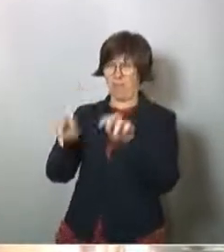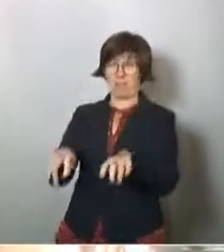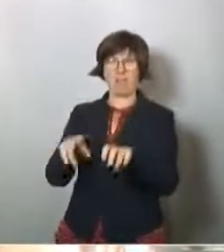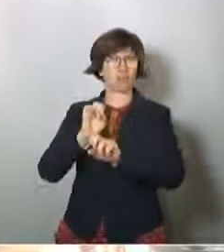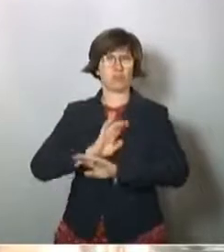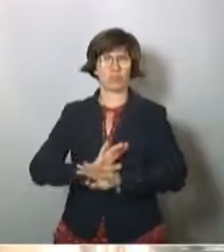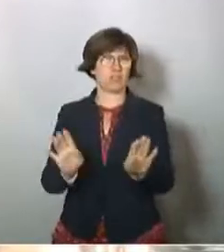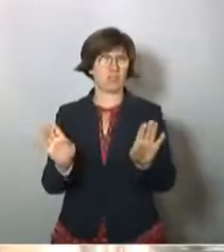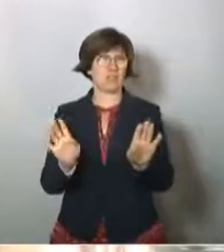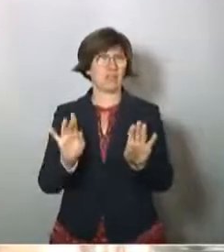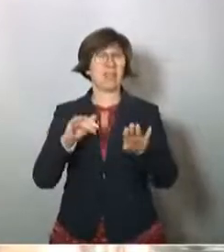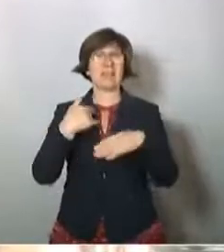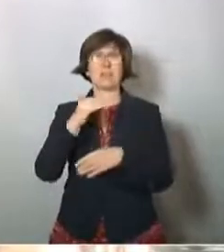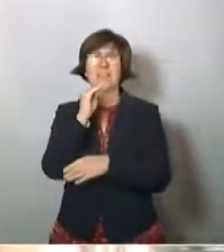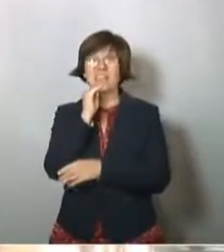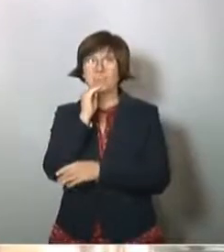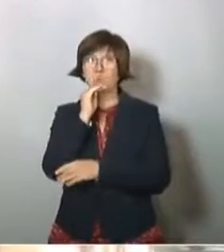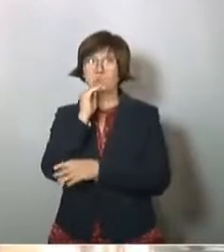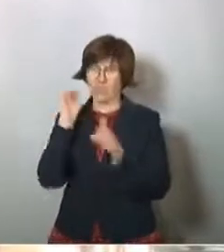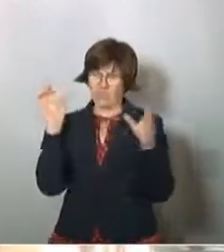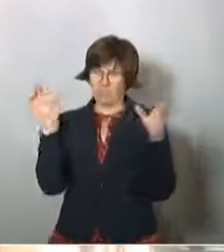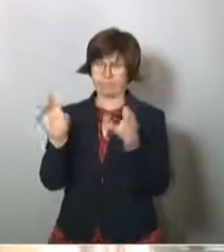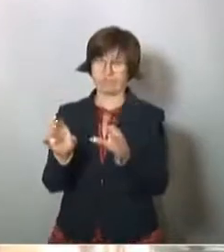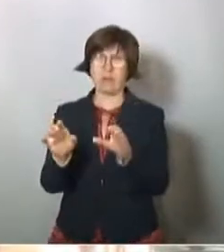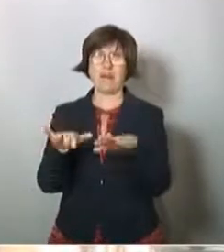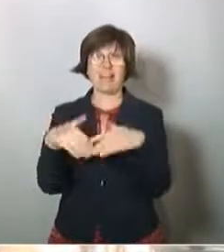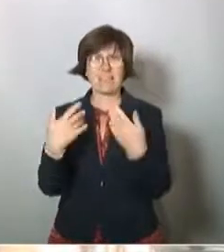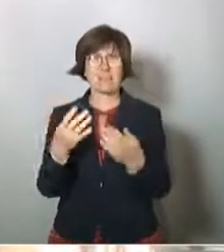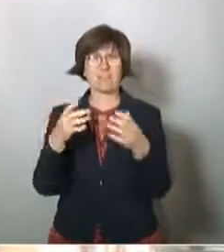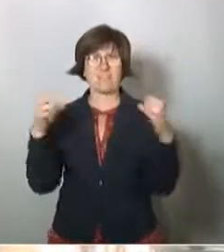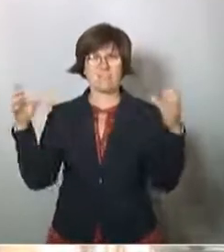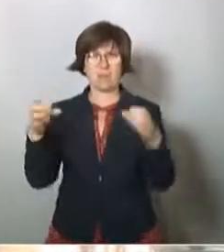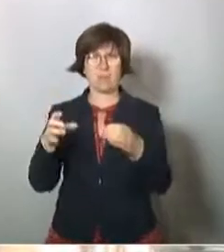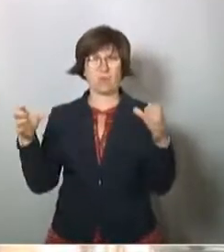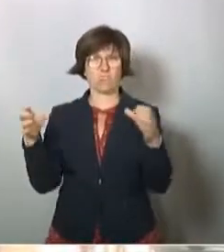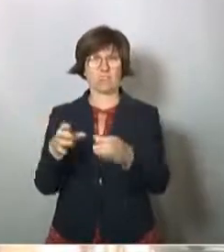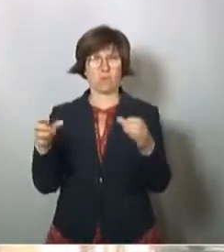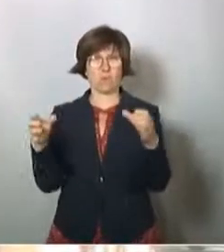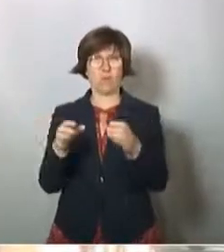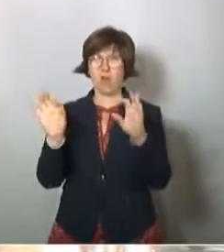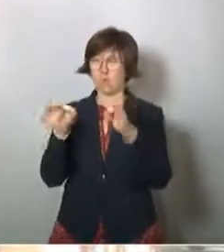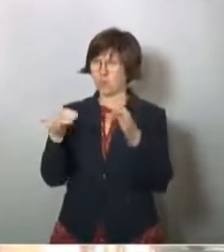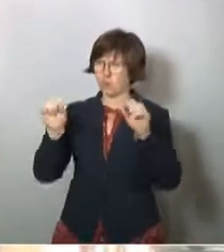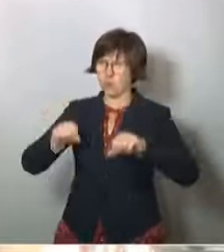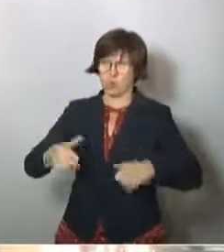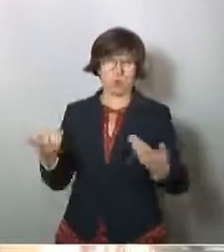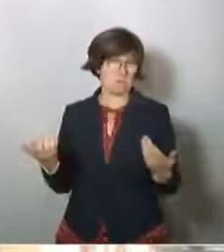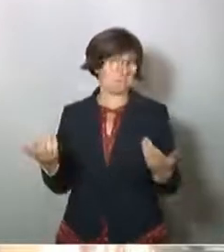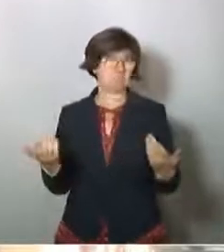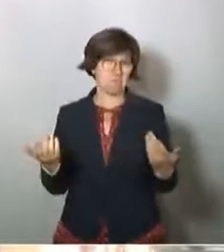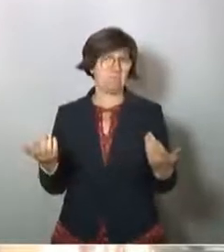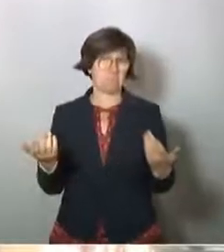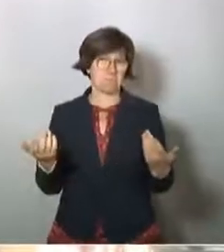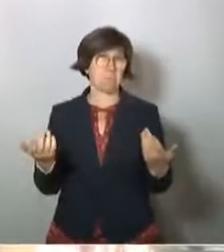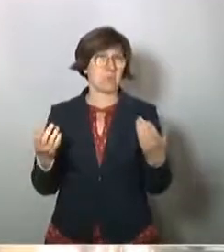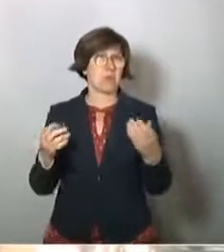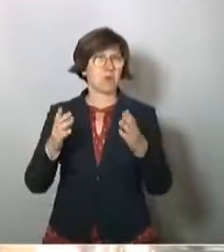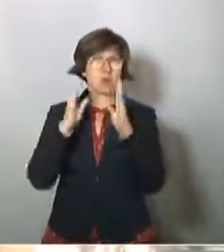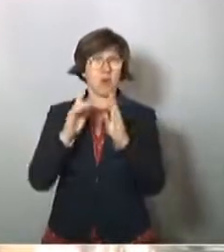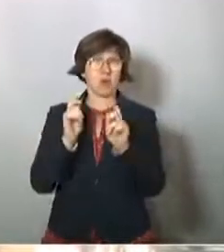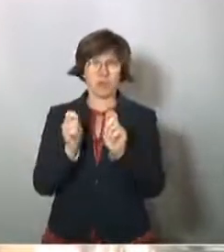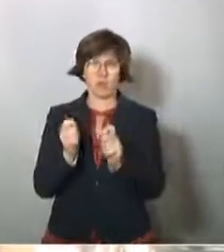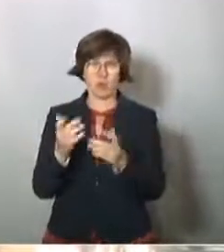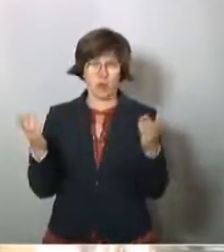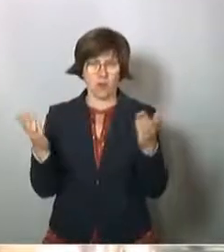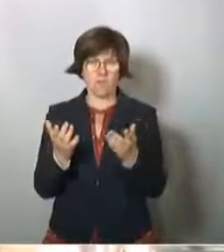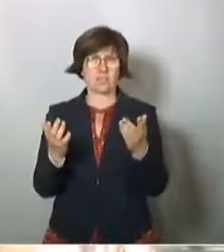schaffen. Da gibt es genug von. Aber es gibt bestehende Versammlungen, die hier Funktionen übernehmen können. Das ist auch konkret hier vorgeschlagen,